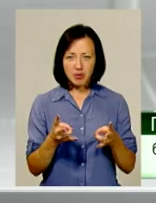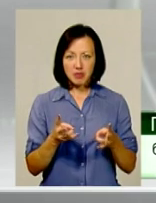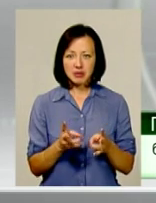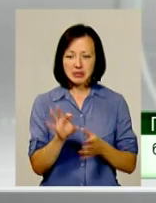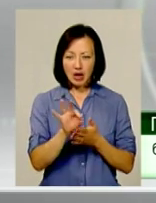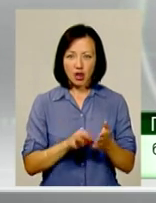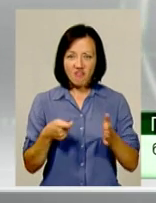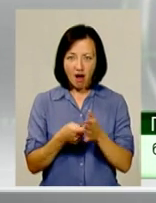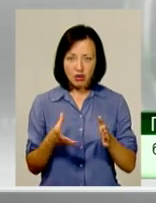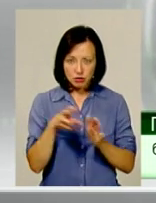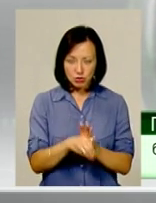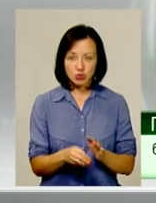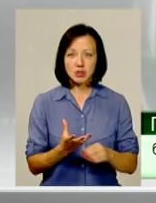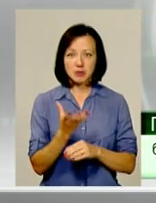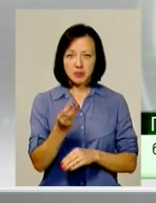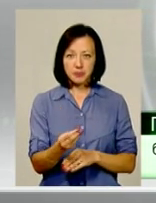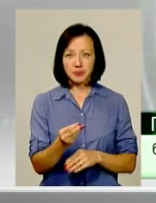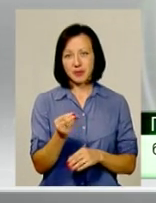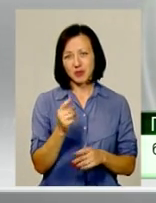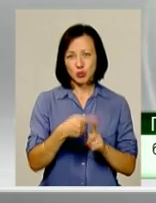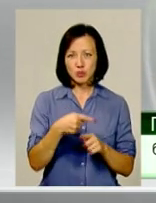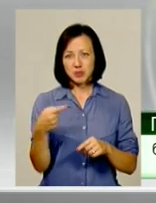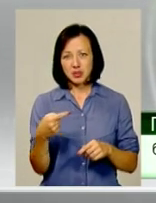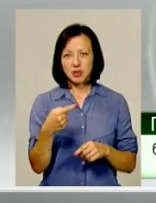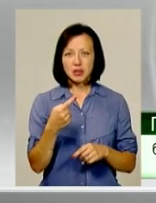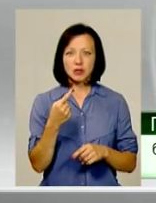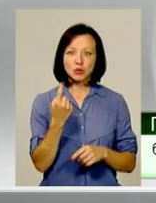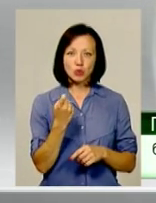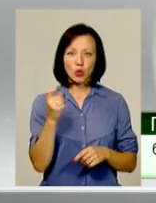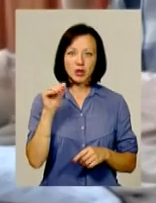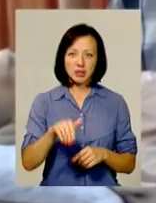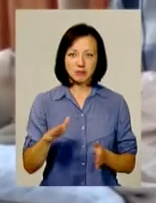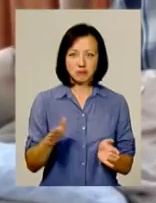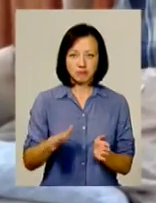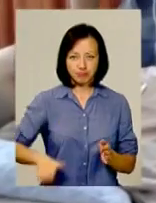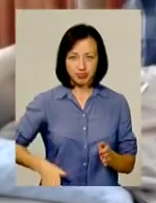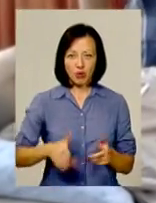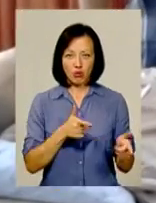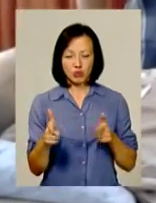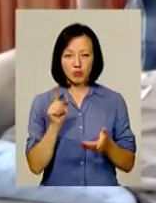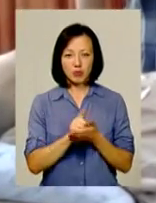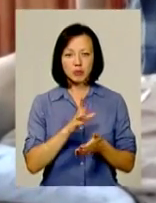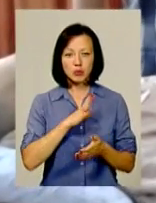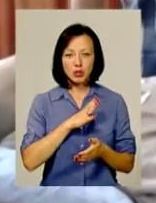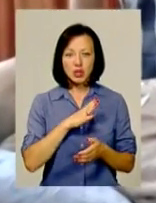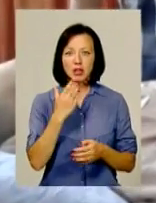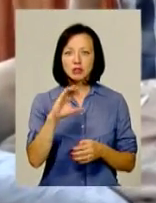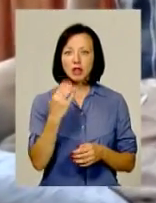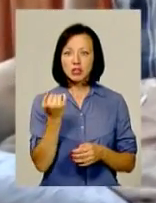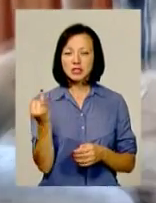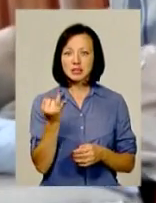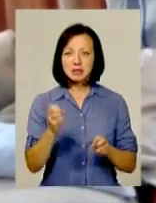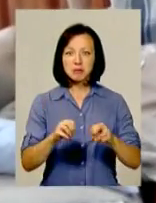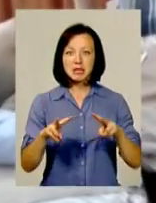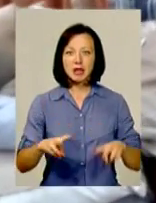внести. І плюс там оговорка. Плюс-мінус – це 1100 доларів должно бути на кармані. Водночас Олександром Петриківським зацікавилися